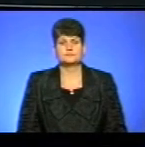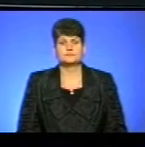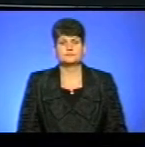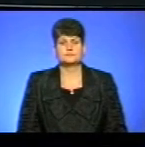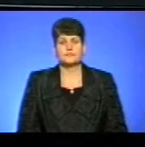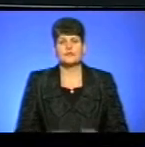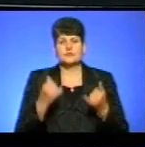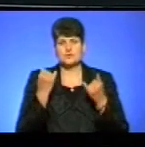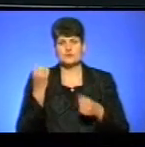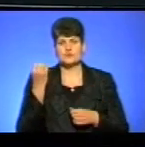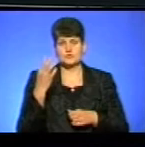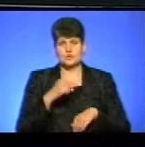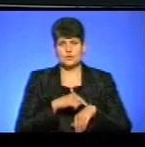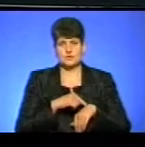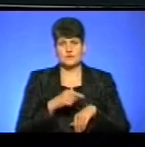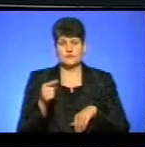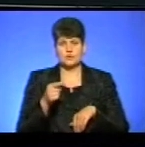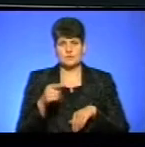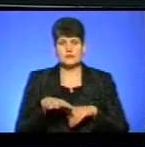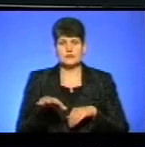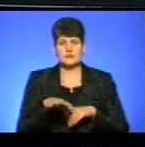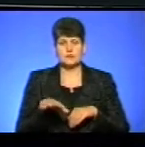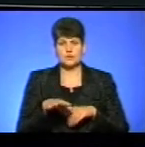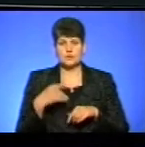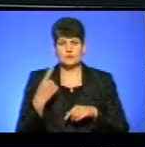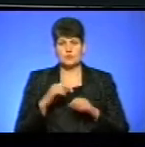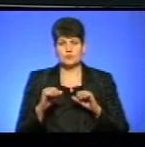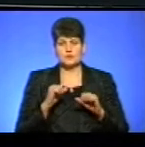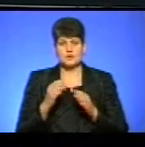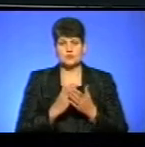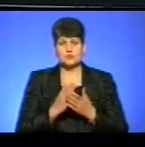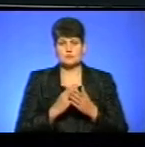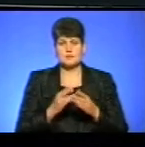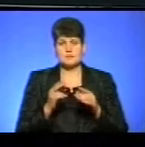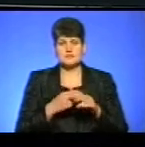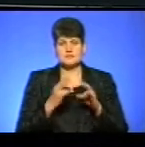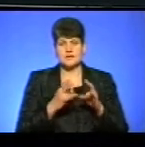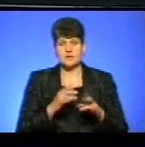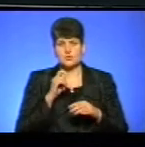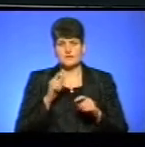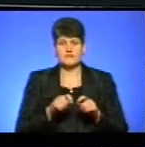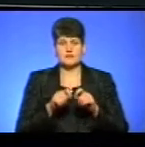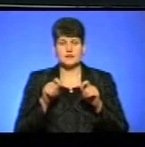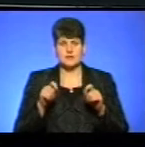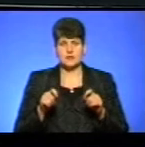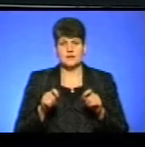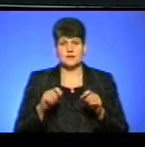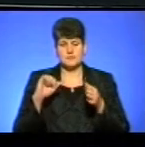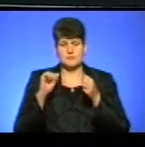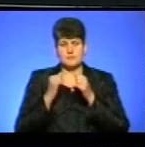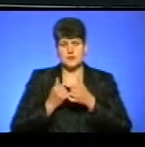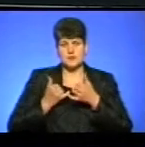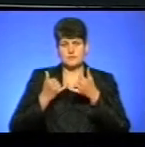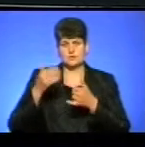Сьогодні о 14-й годині у Тернополі на території обласного управління Служби безпеки України відкрили пам'ятну стелу 27